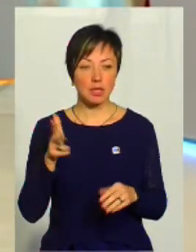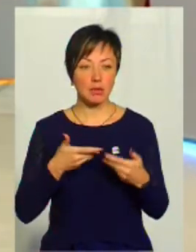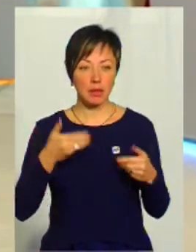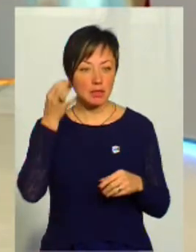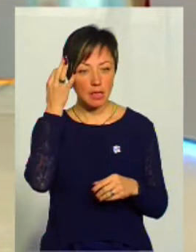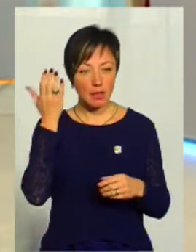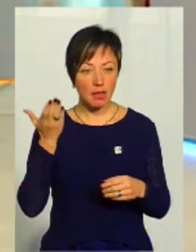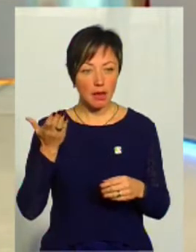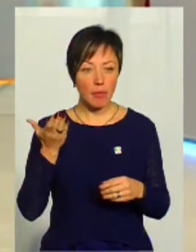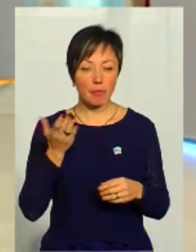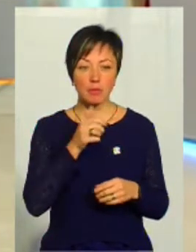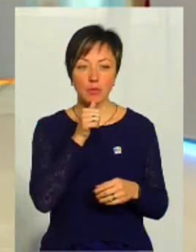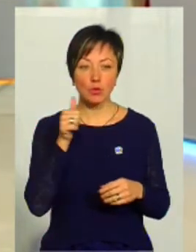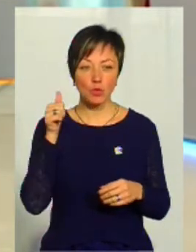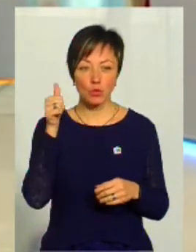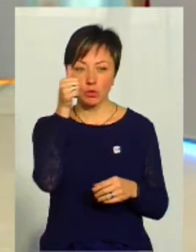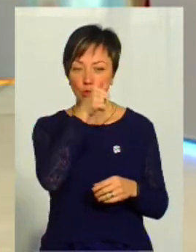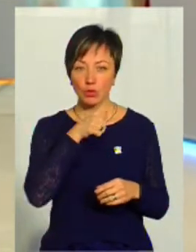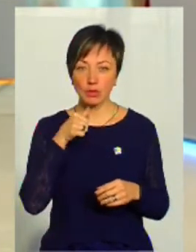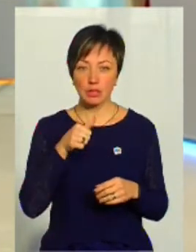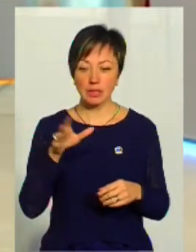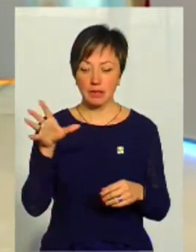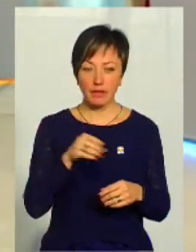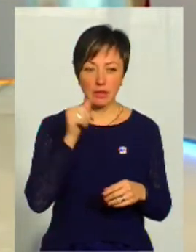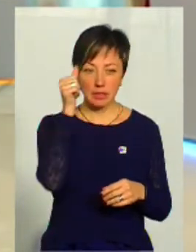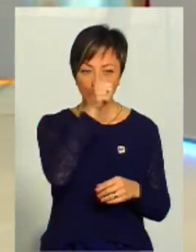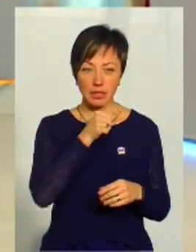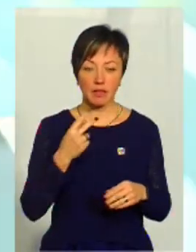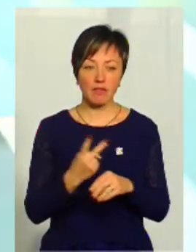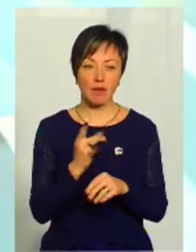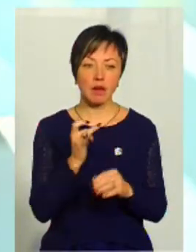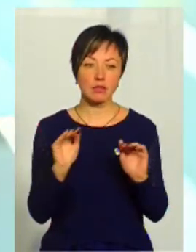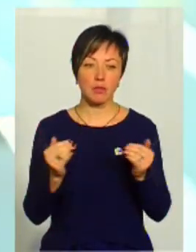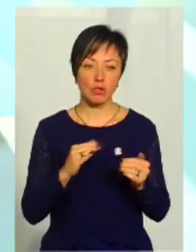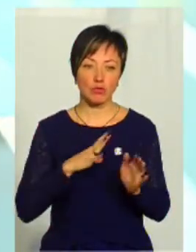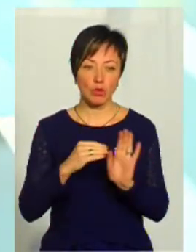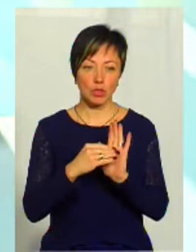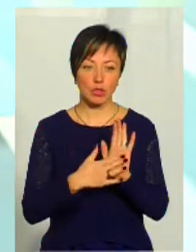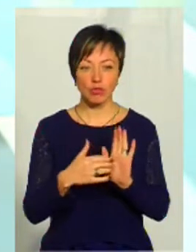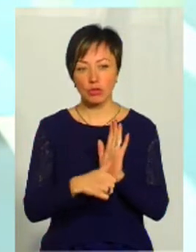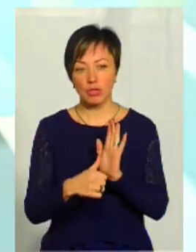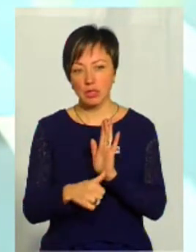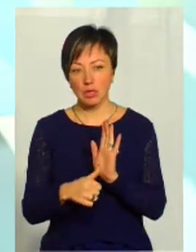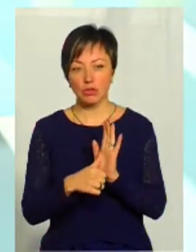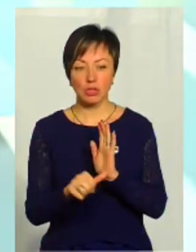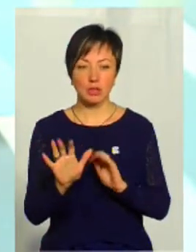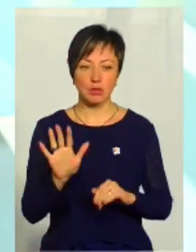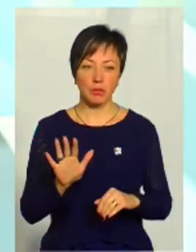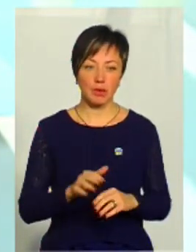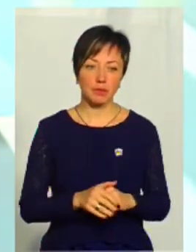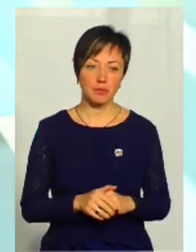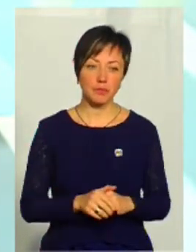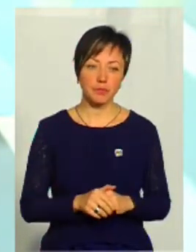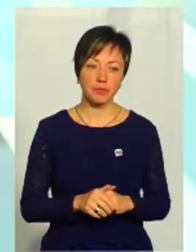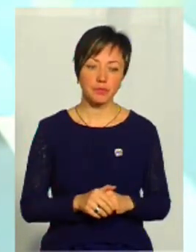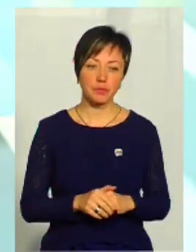не згадаю там, але в минулому році за весь рік в два рази менше було десь зареєстровано, десь 60, десь так 65 було